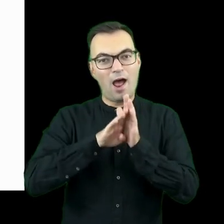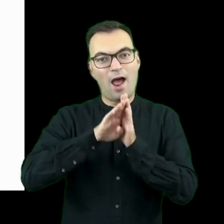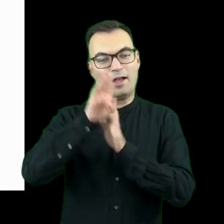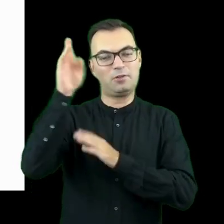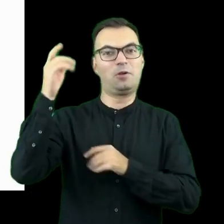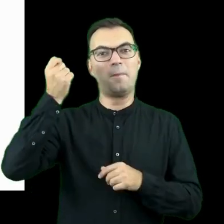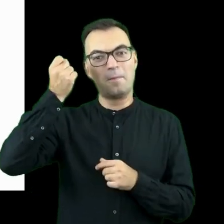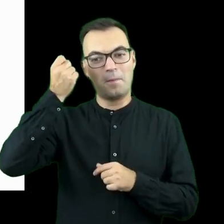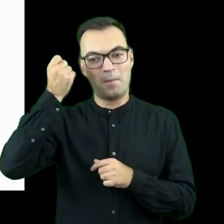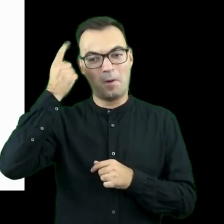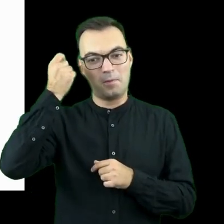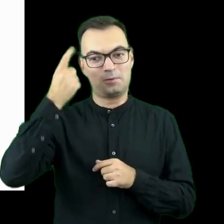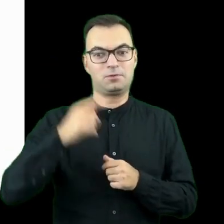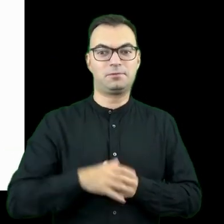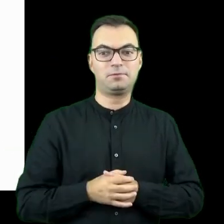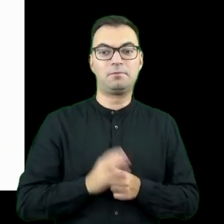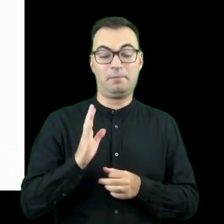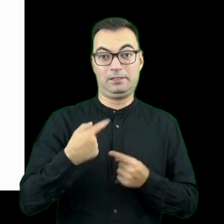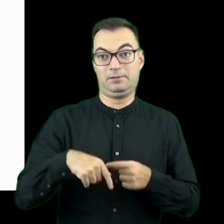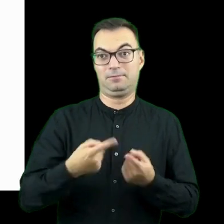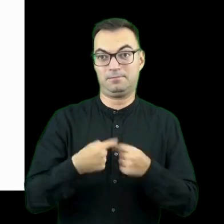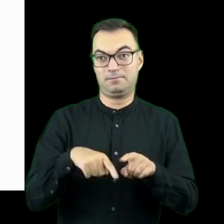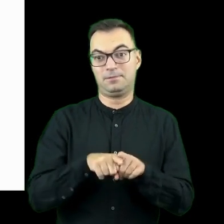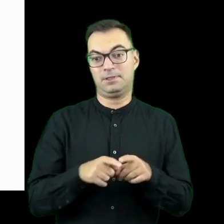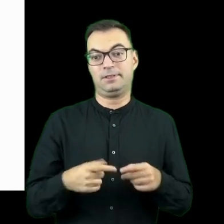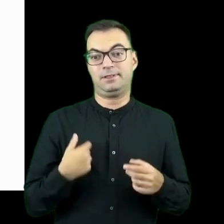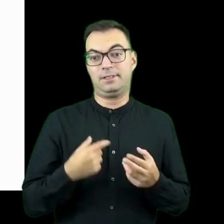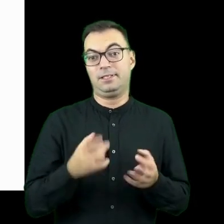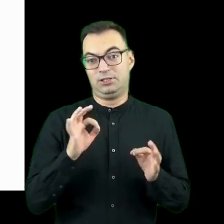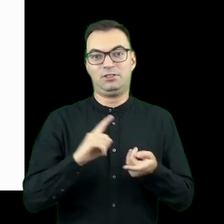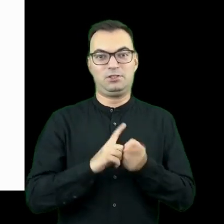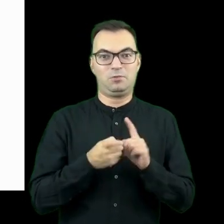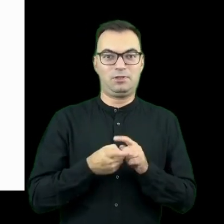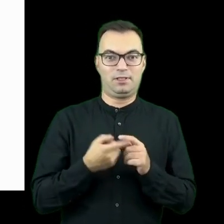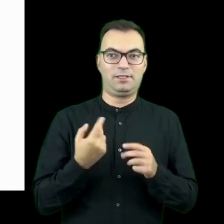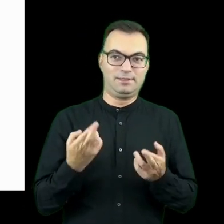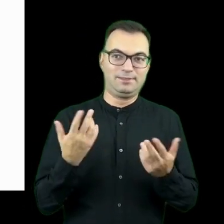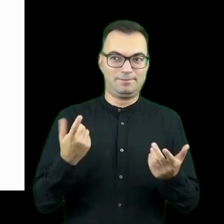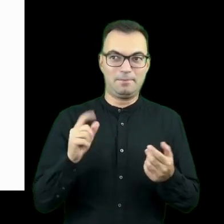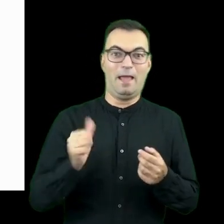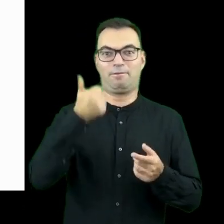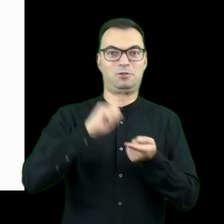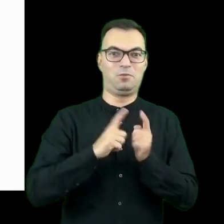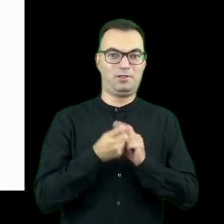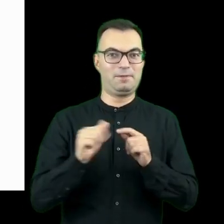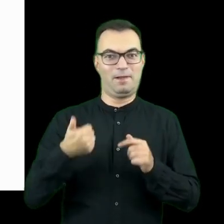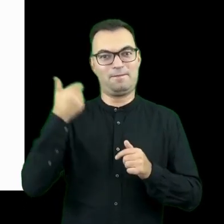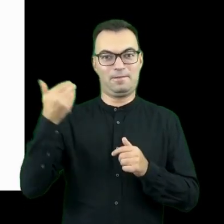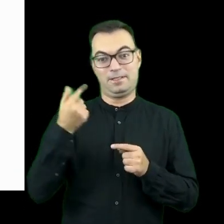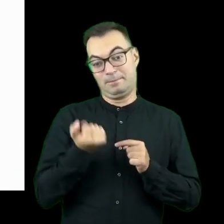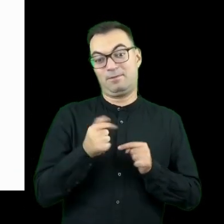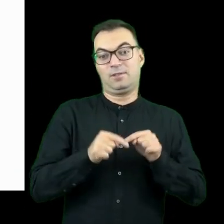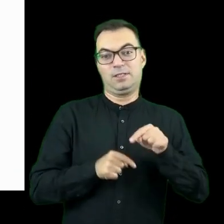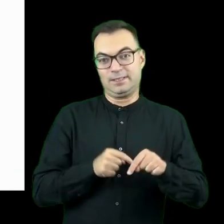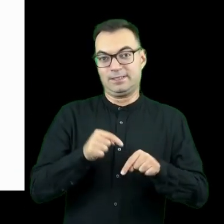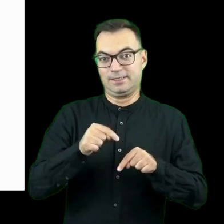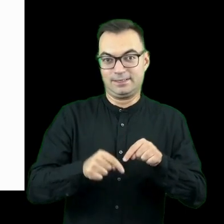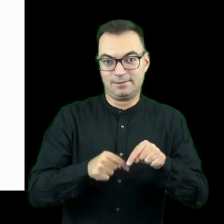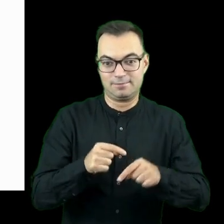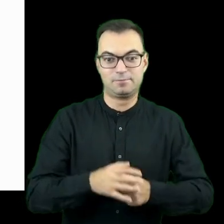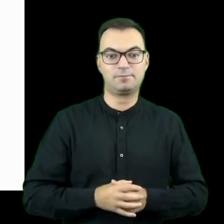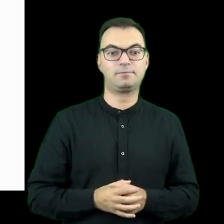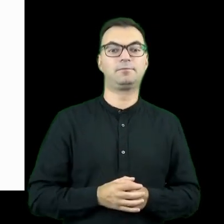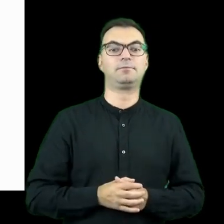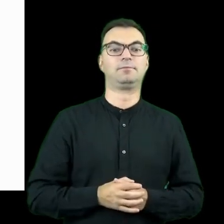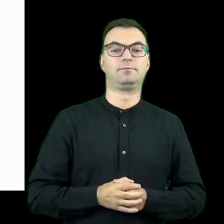który będzie realizowany i którego, no tutaj, dzisiejsze spotkanie jest jednym z pierwszych kroków tej